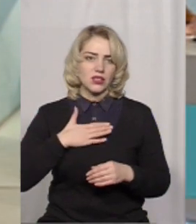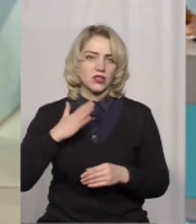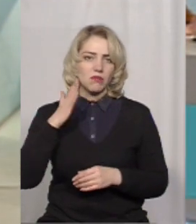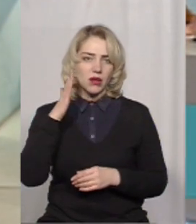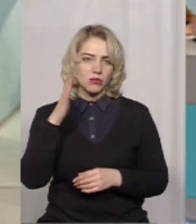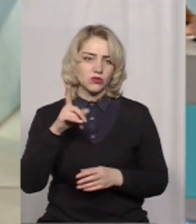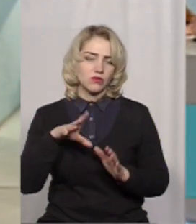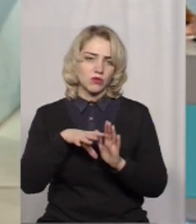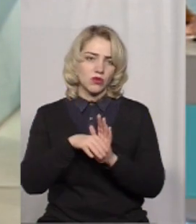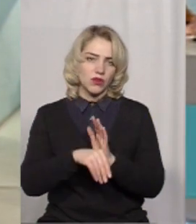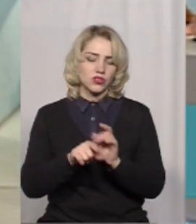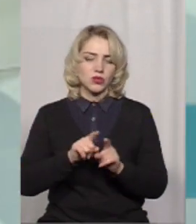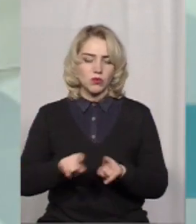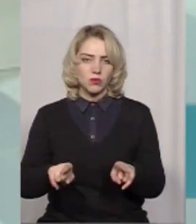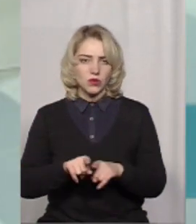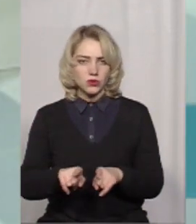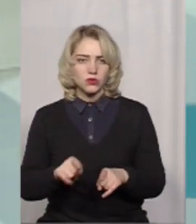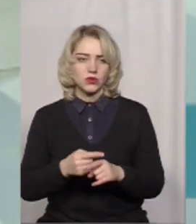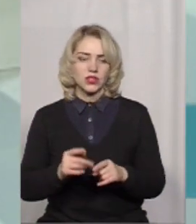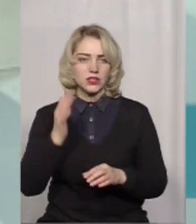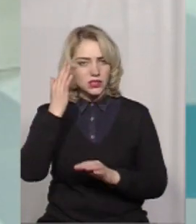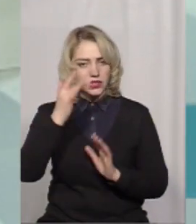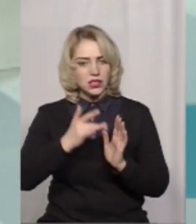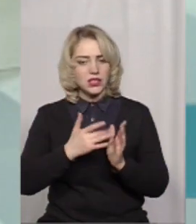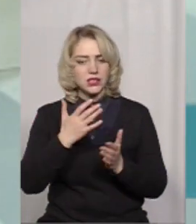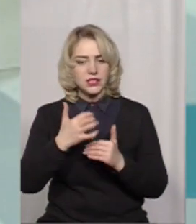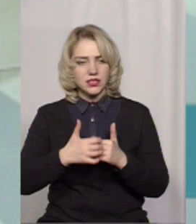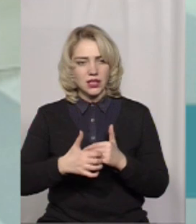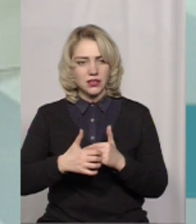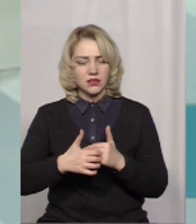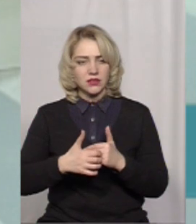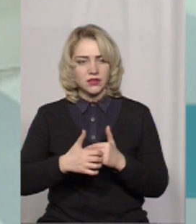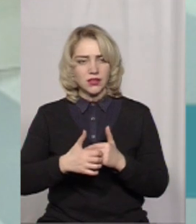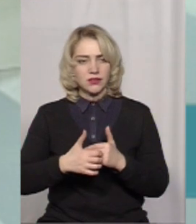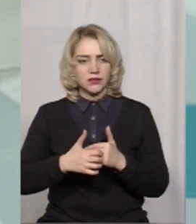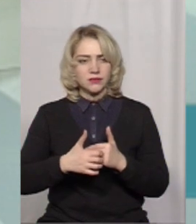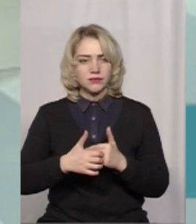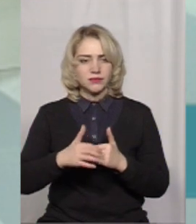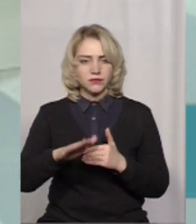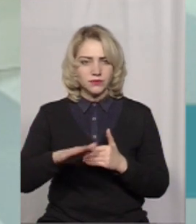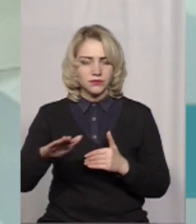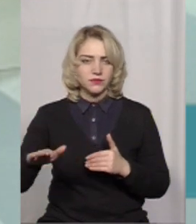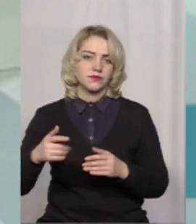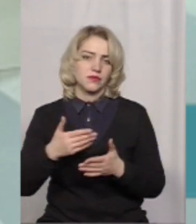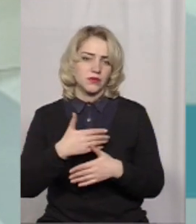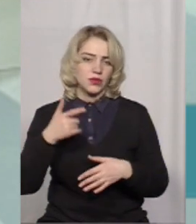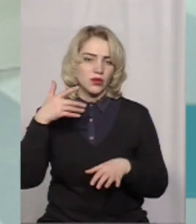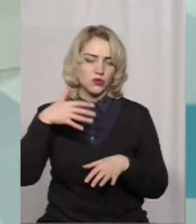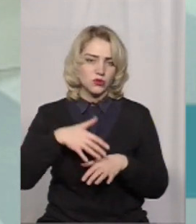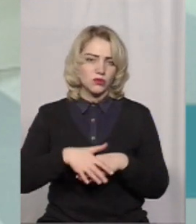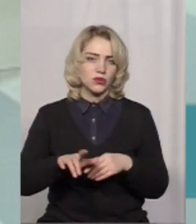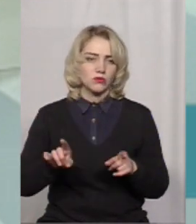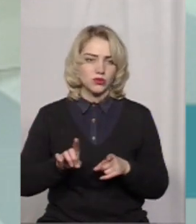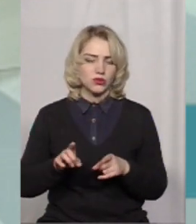І впроваджуючи і популяризуючи ці цілі серед підростаючого покоління, ми розуміємо, що